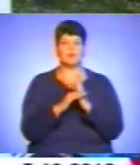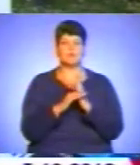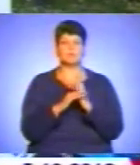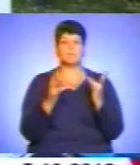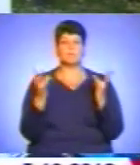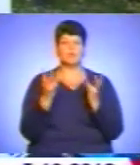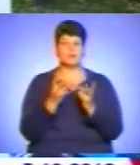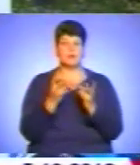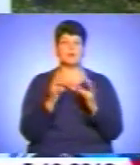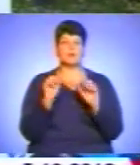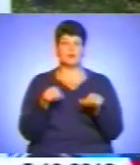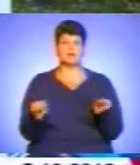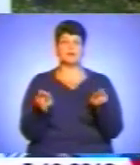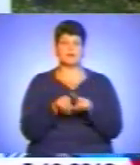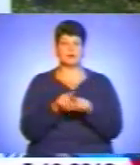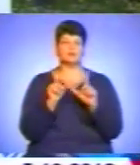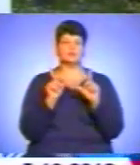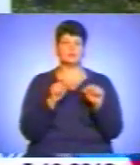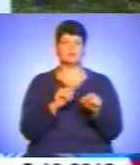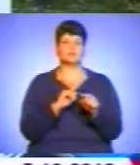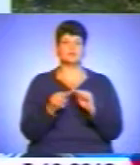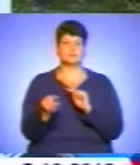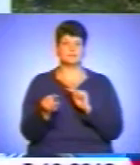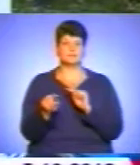потребі, щоб також могла проїхати скоріше.